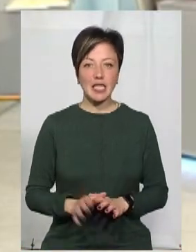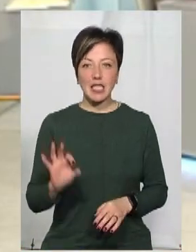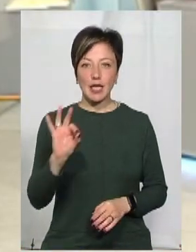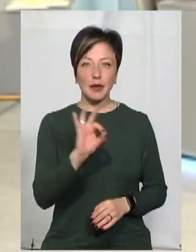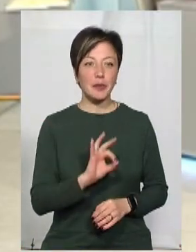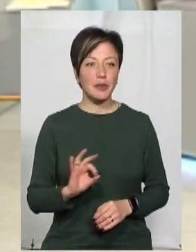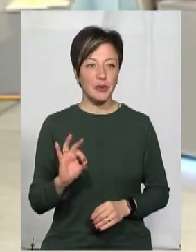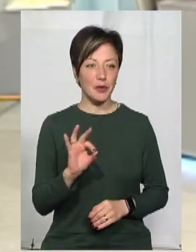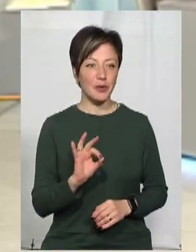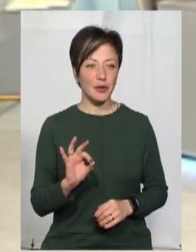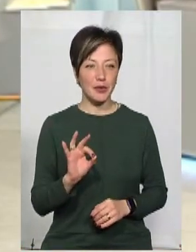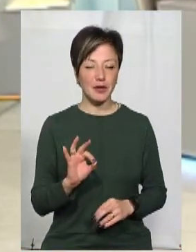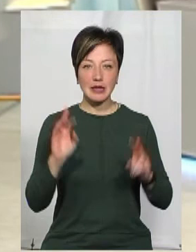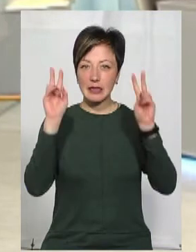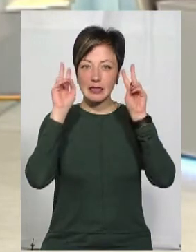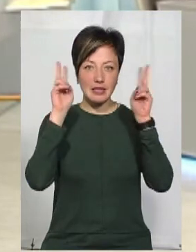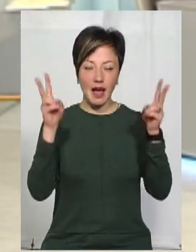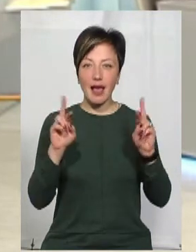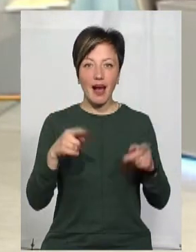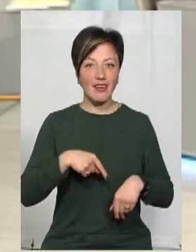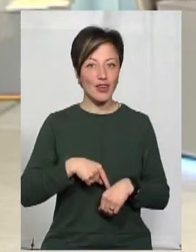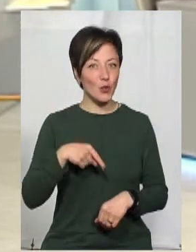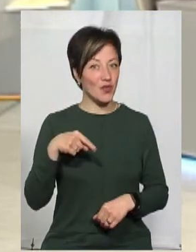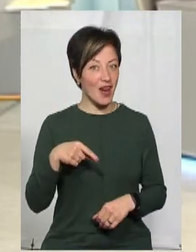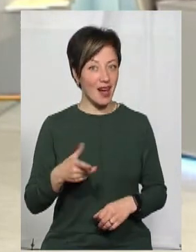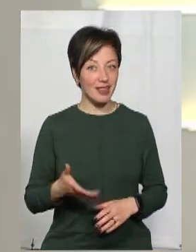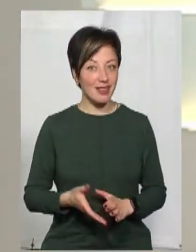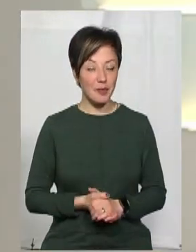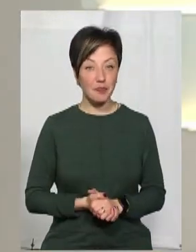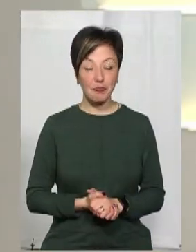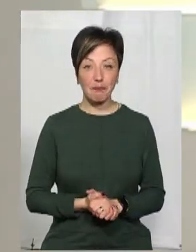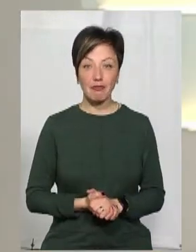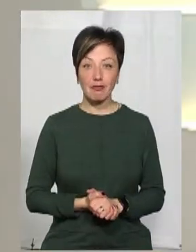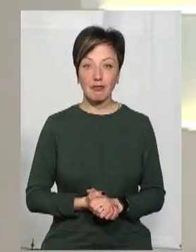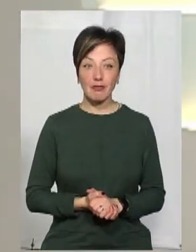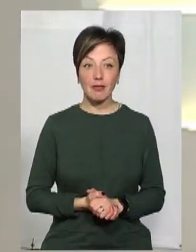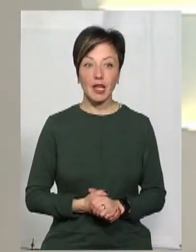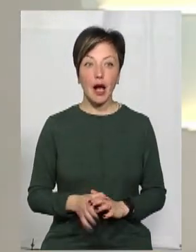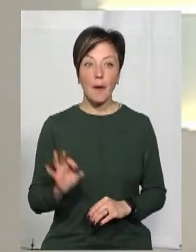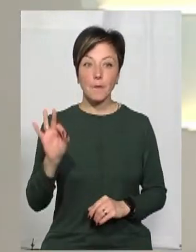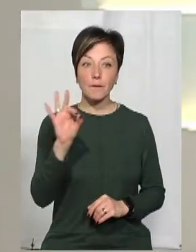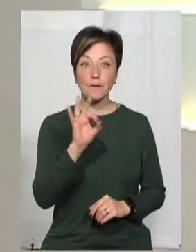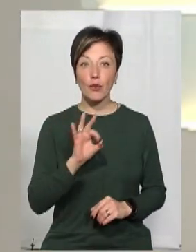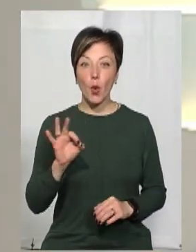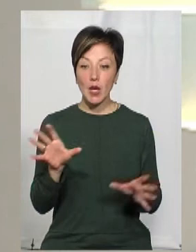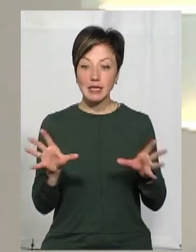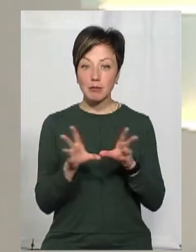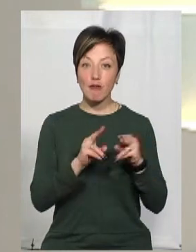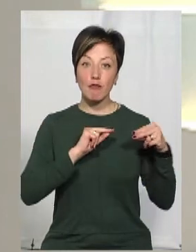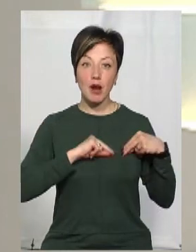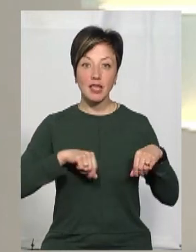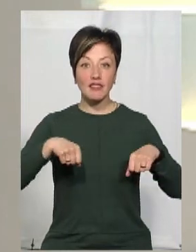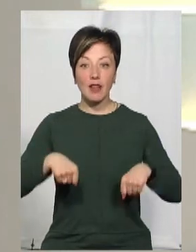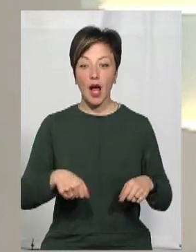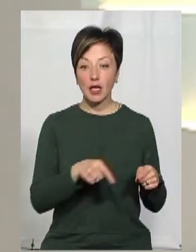Стосовно, не знаю, правда, навіть, як на це відреагувати, стосовно, от, співпраці з владою,